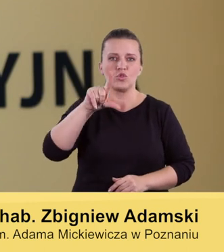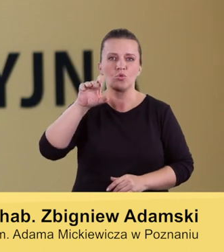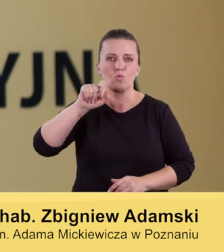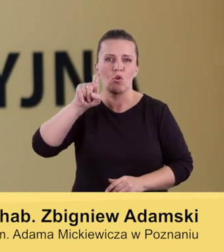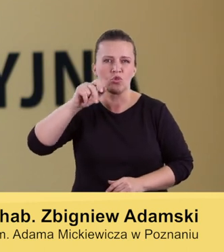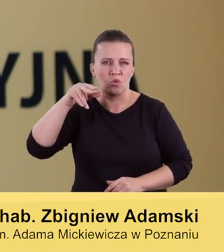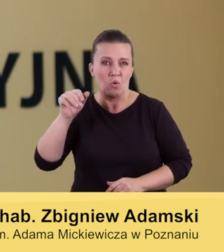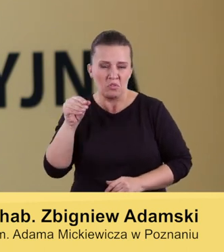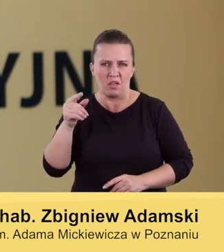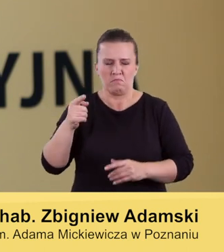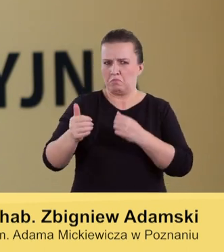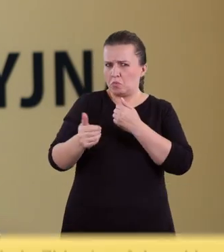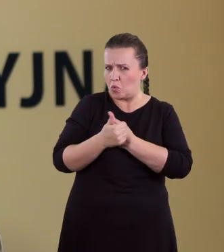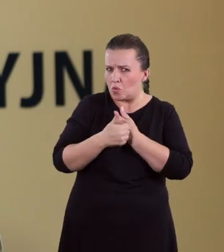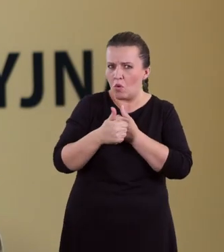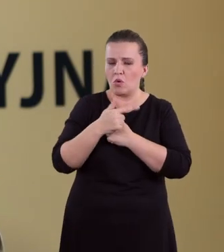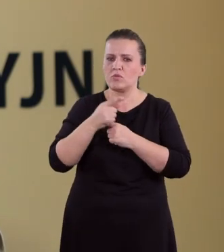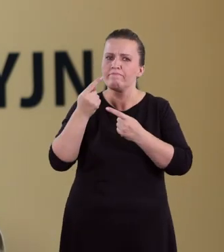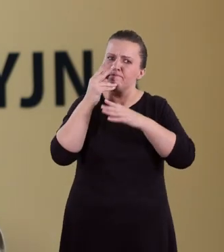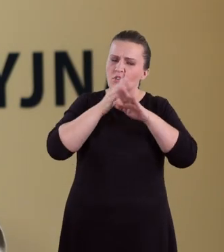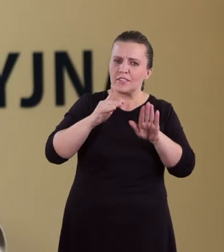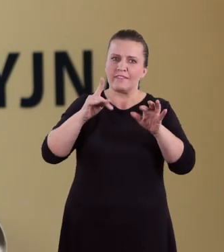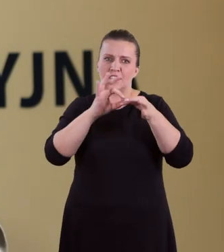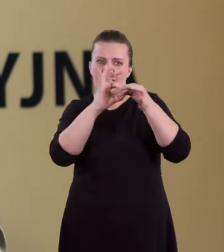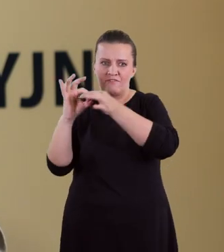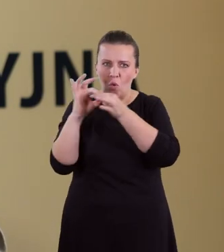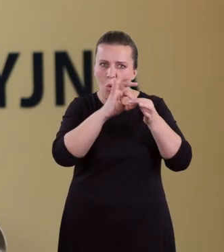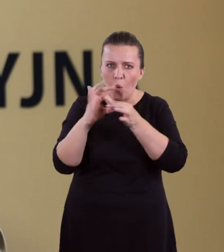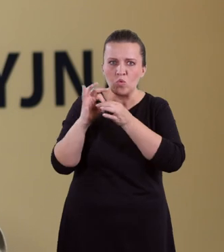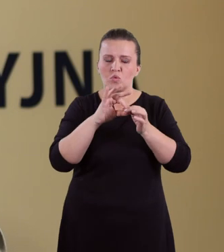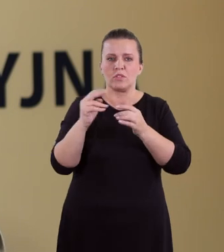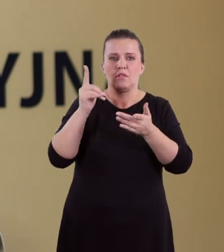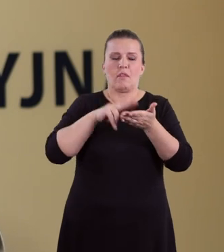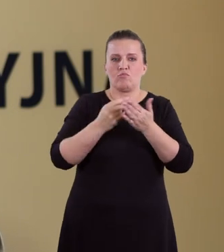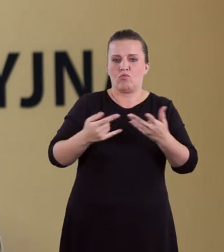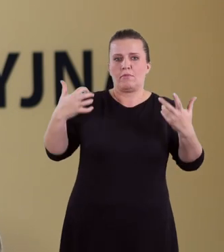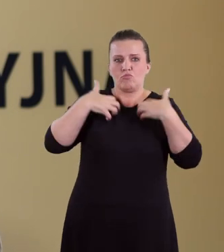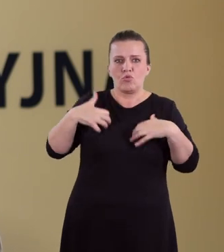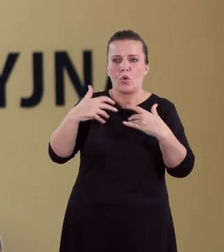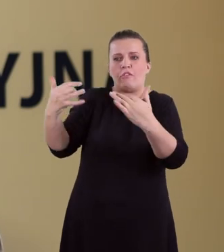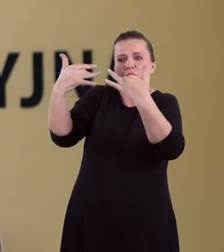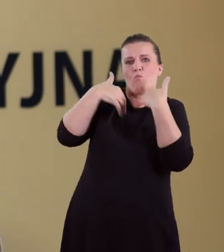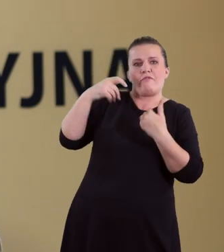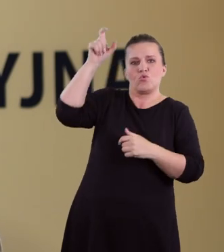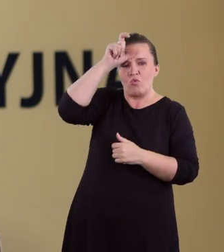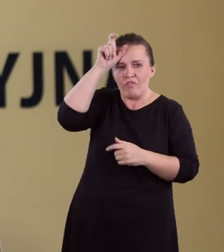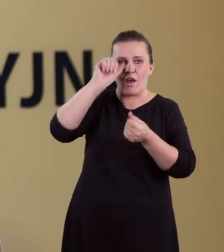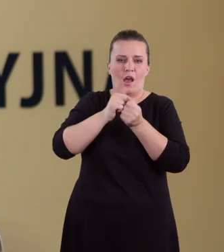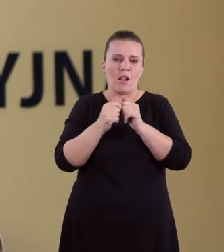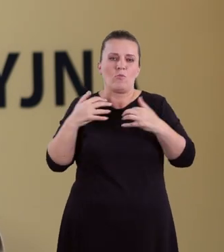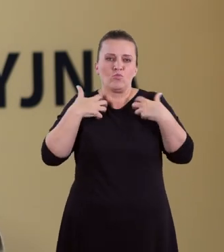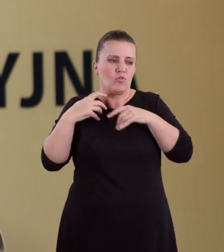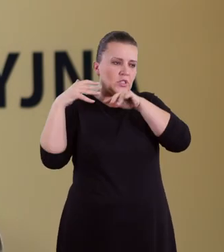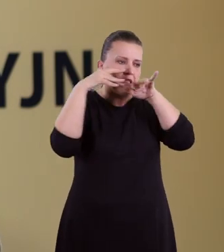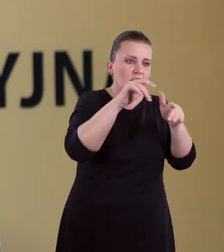czyli na wykazywanie związków pomiędzy zjawiskami występującymi w przyrodzie, a ich wpływem na człowieka, na